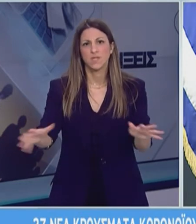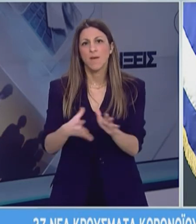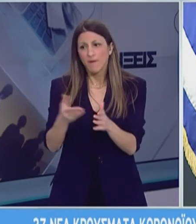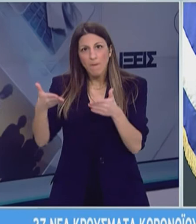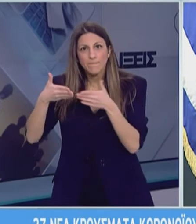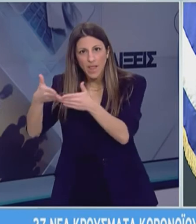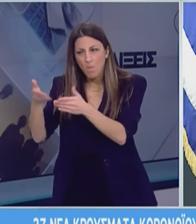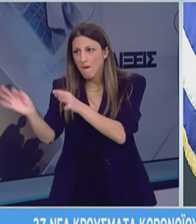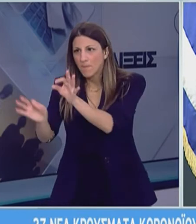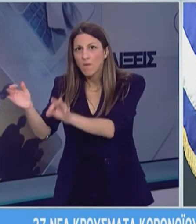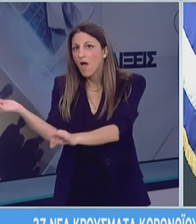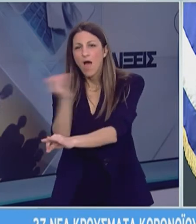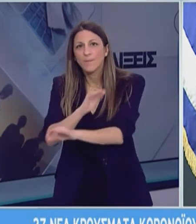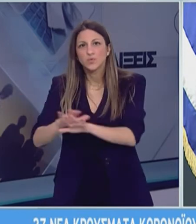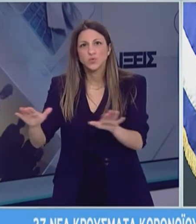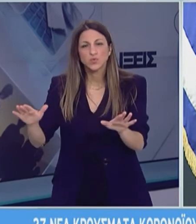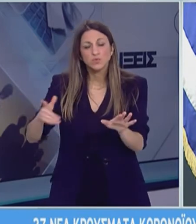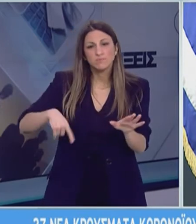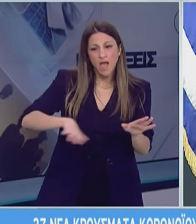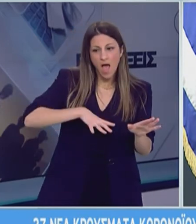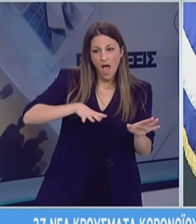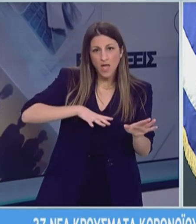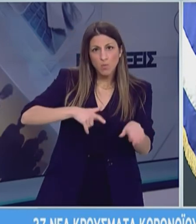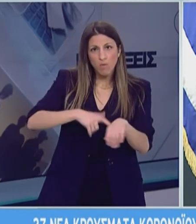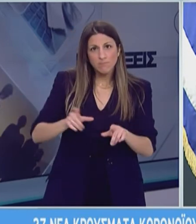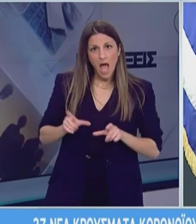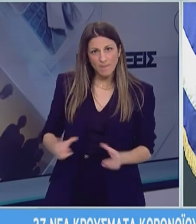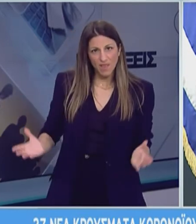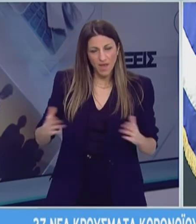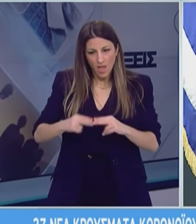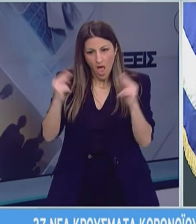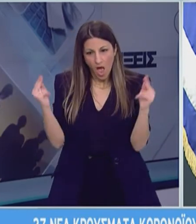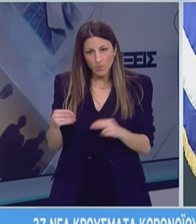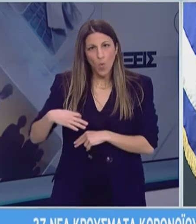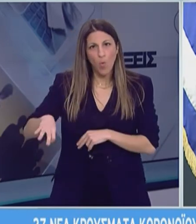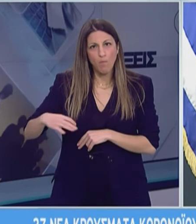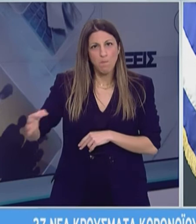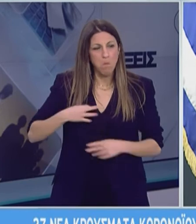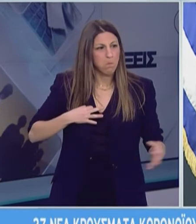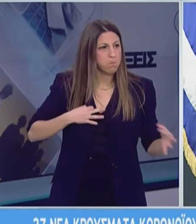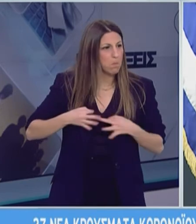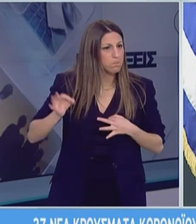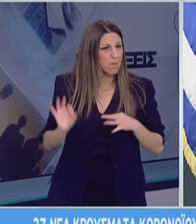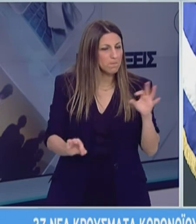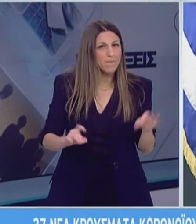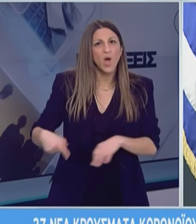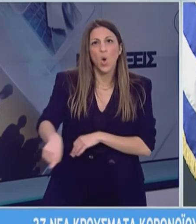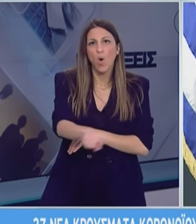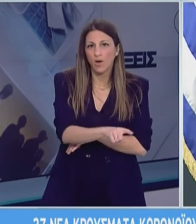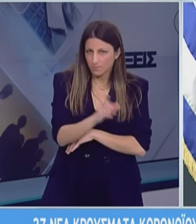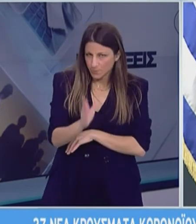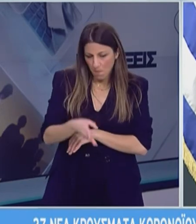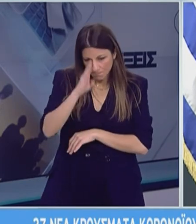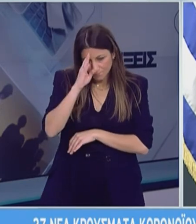πλοίο που είπαμε προηγουμένως ο πληθυσμός δεν έχει ανοσία άρα όλοι είμαστε ευάλωτοι στον ιό αυτό άρα όλοι δυνητικά